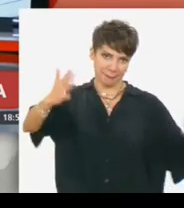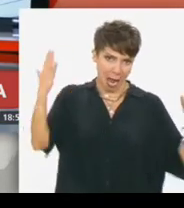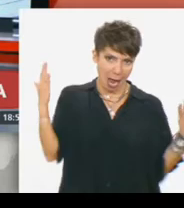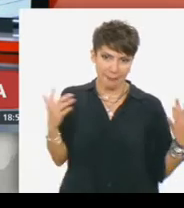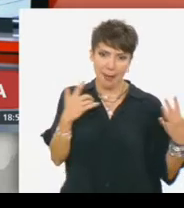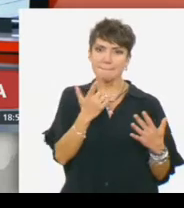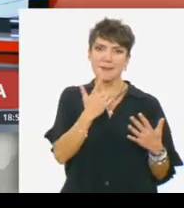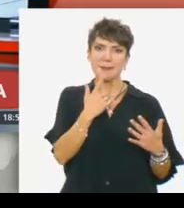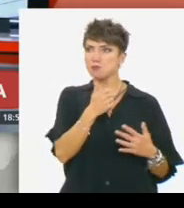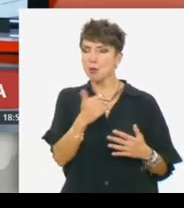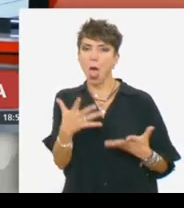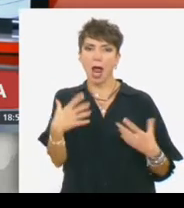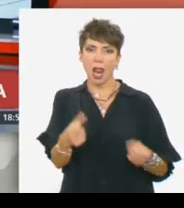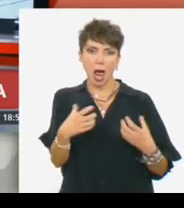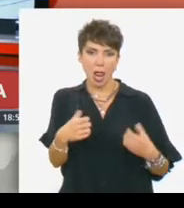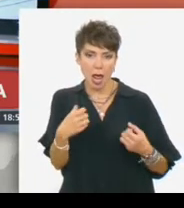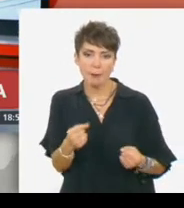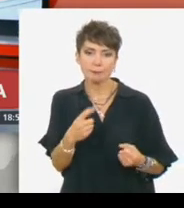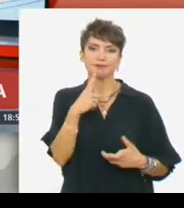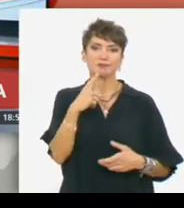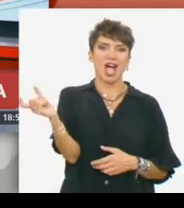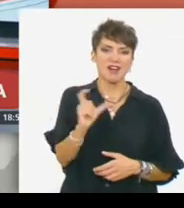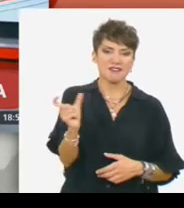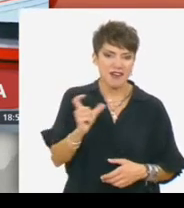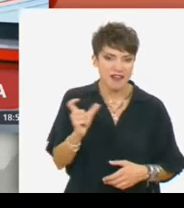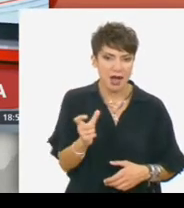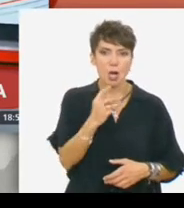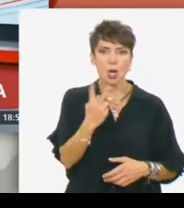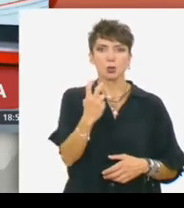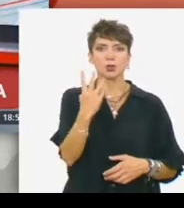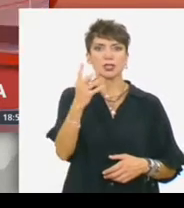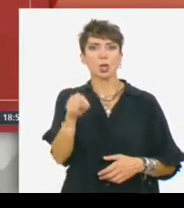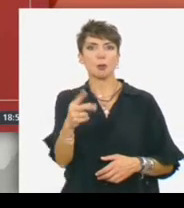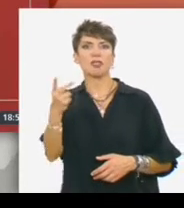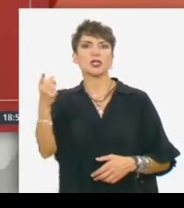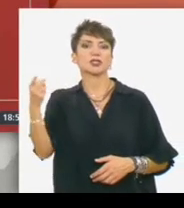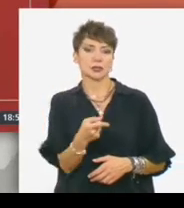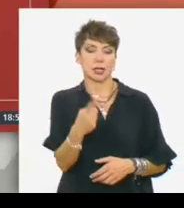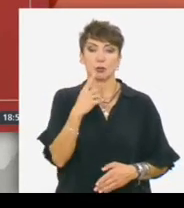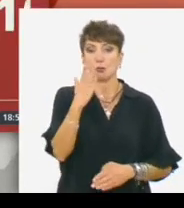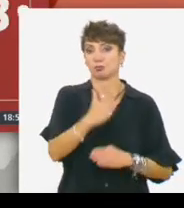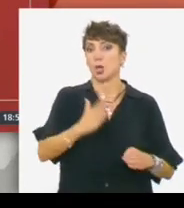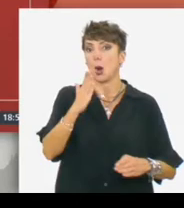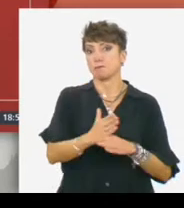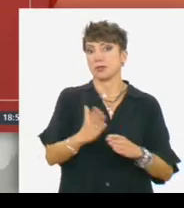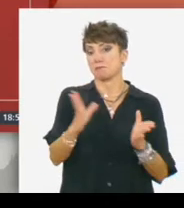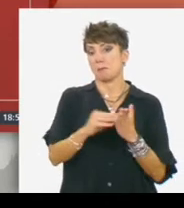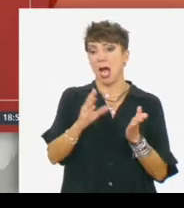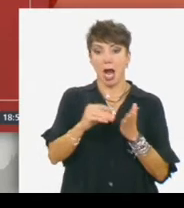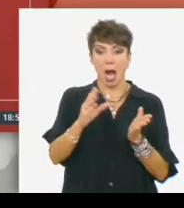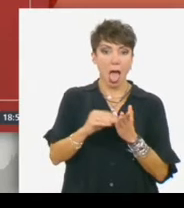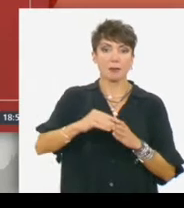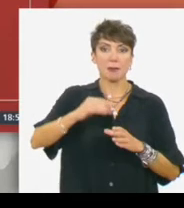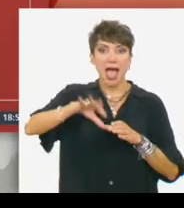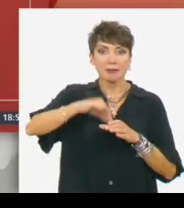αυγά στο 24,2% ο τιμάριθμος. Ψωμί και δημητριακά δεν είναι εδώ στο πολυτελείας το ψωμί,